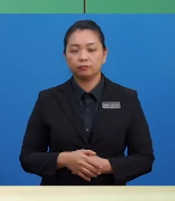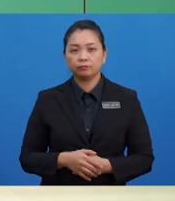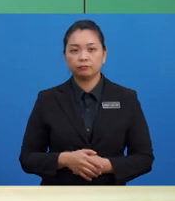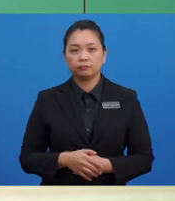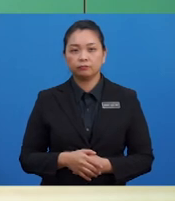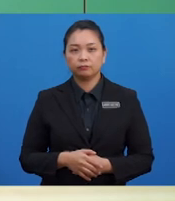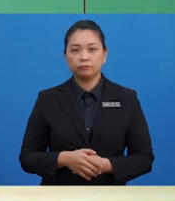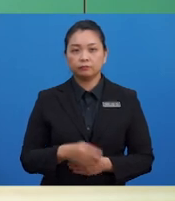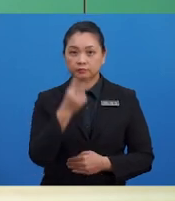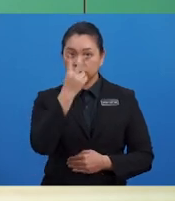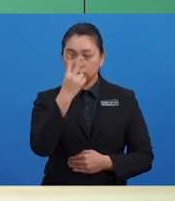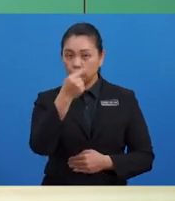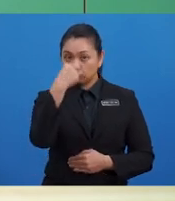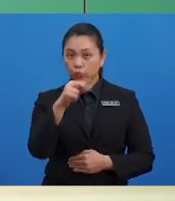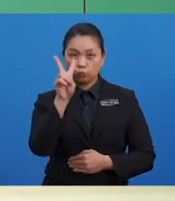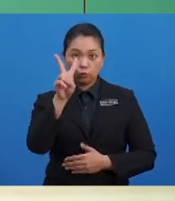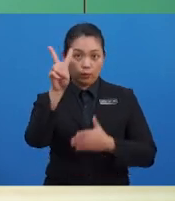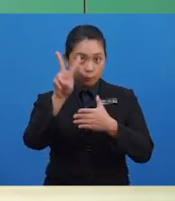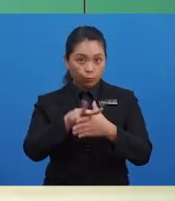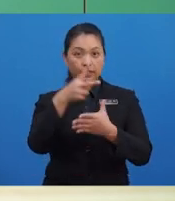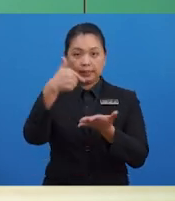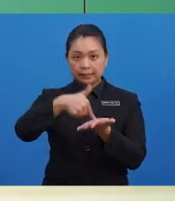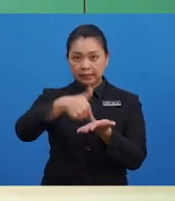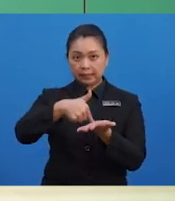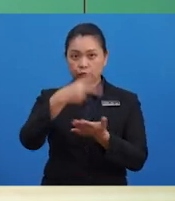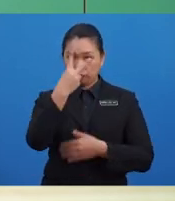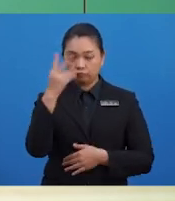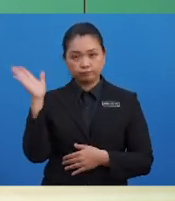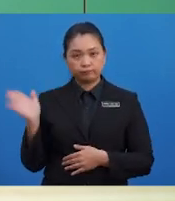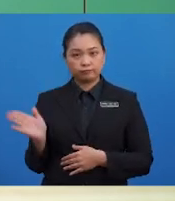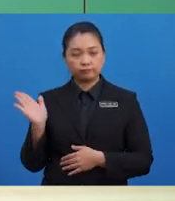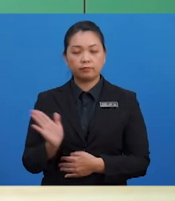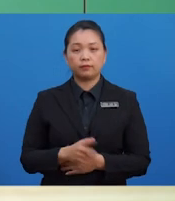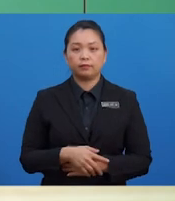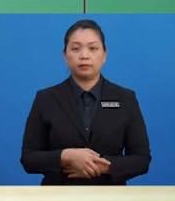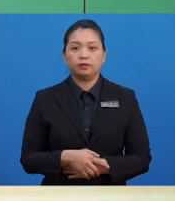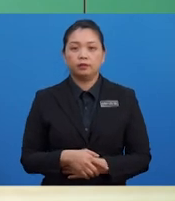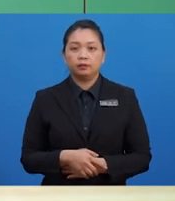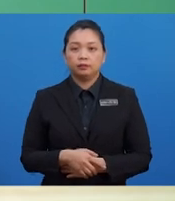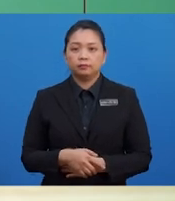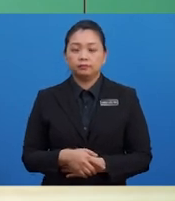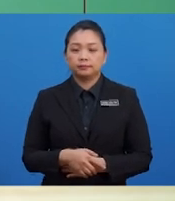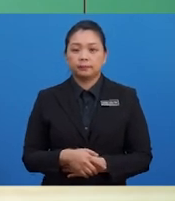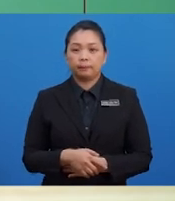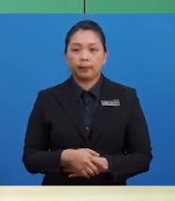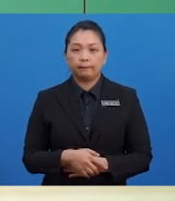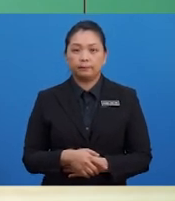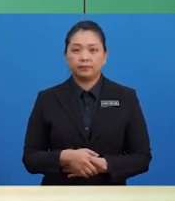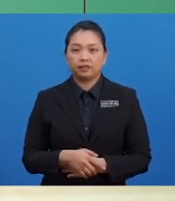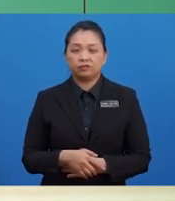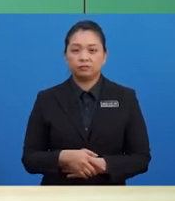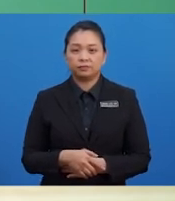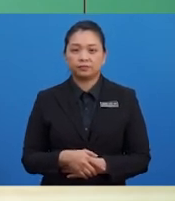2 bulan lagi ialah untuk bulan Januari dan Februari bagi tahun